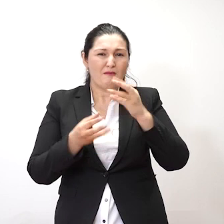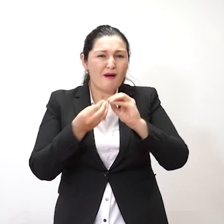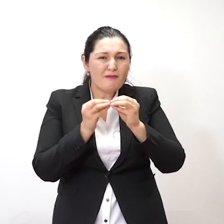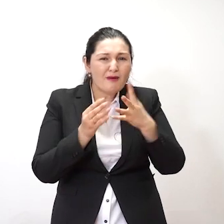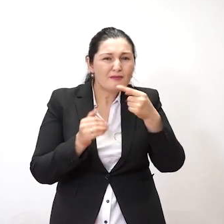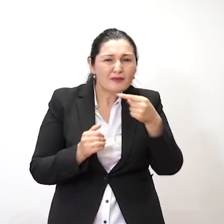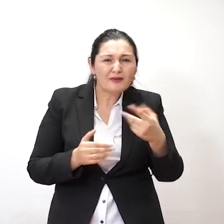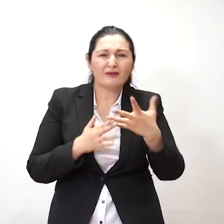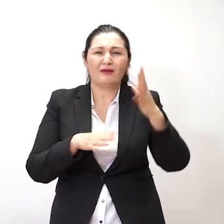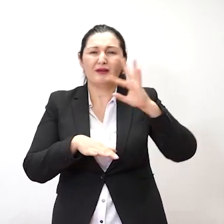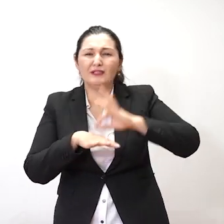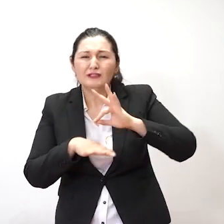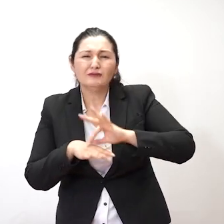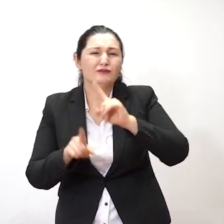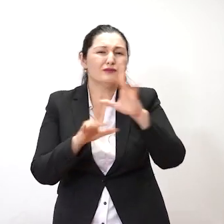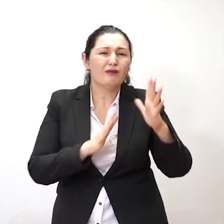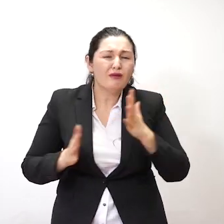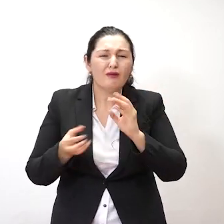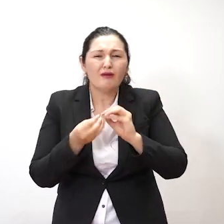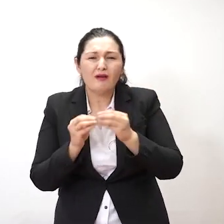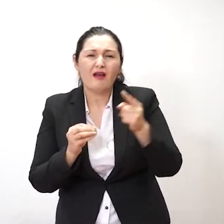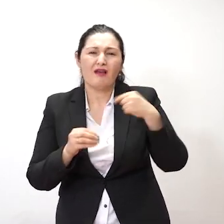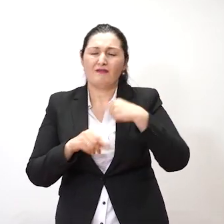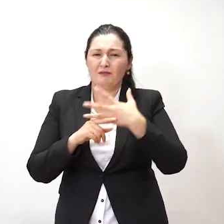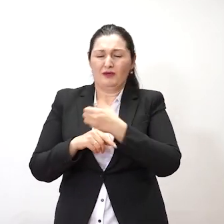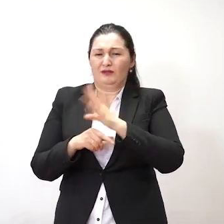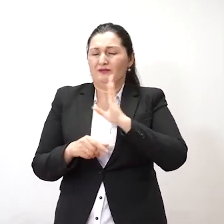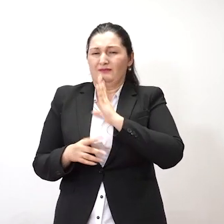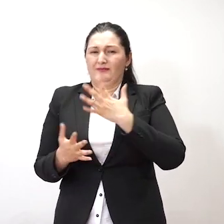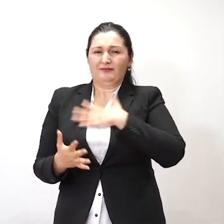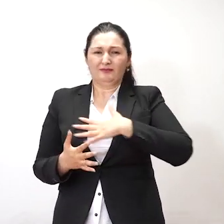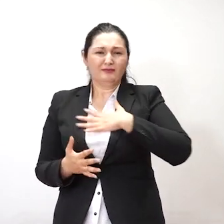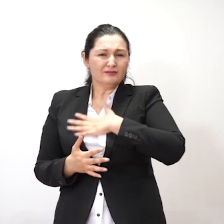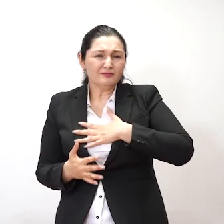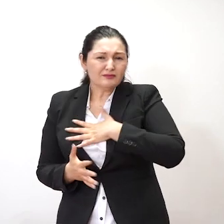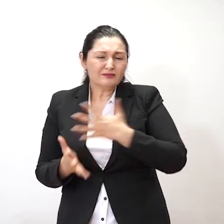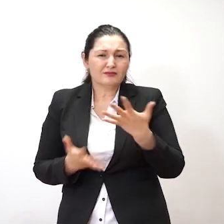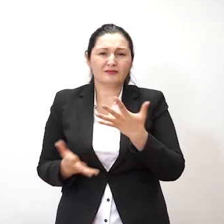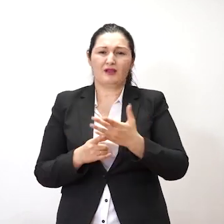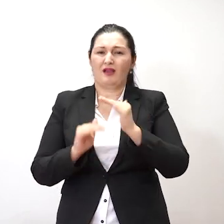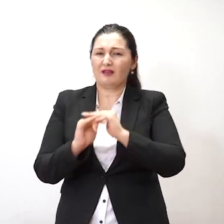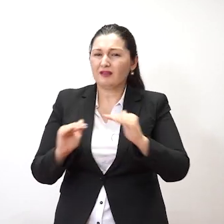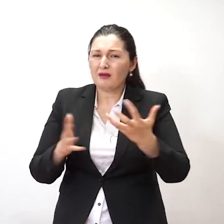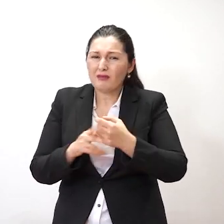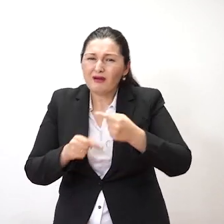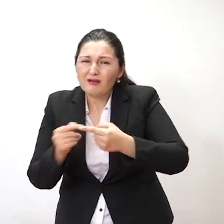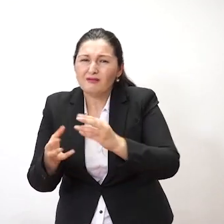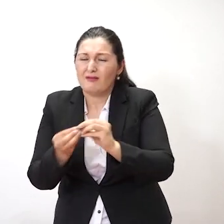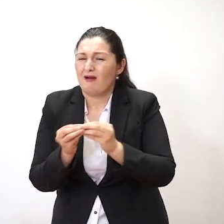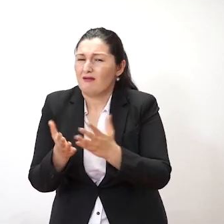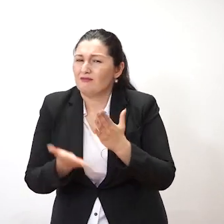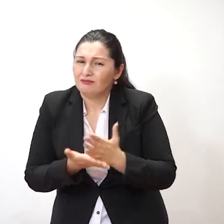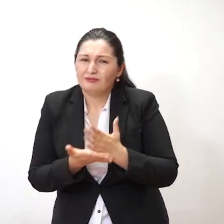بایسی بماری و بایسی رنجوری و نراحتی زن می شود. و البته با فرزندان تحصیل نخوب می رسونند.